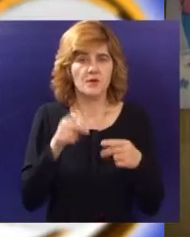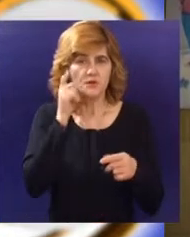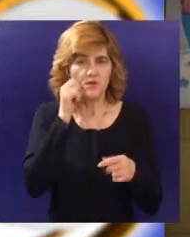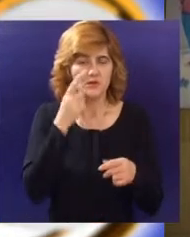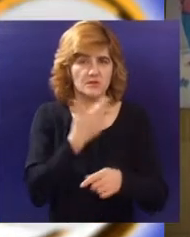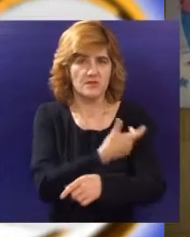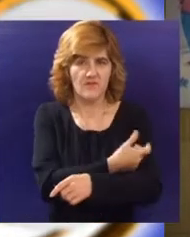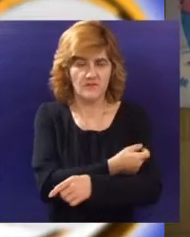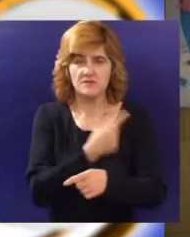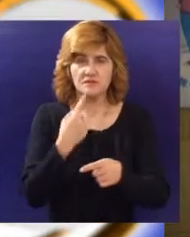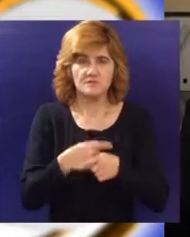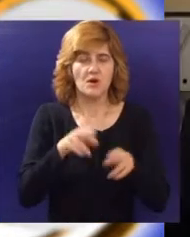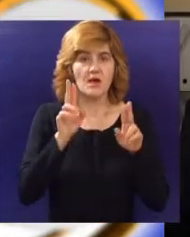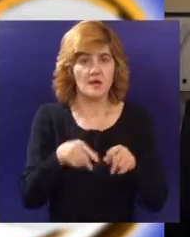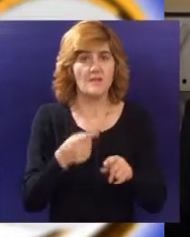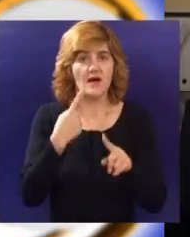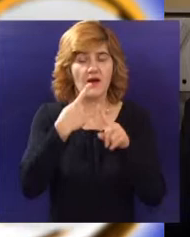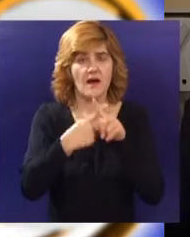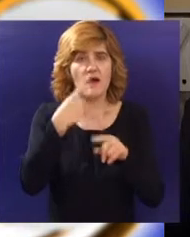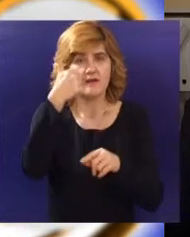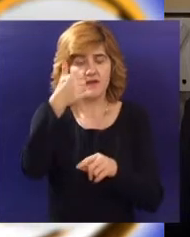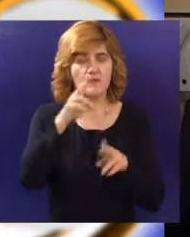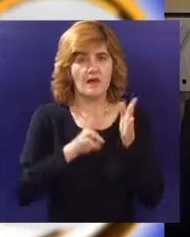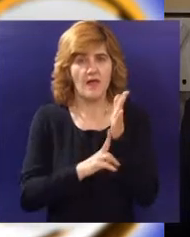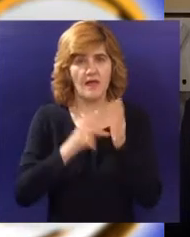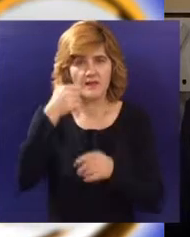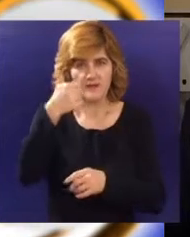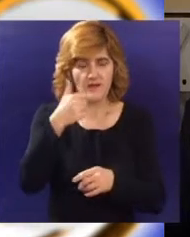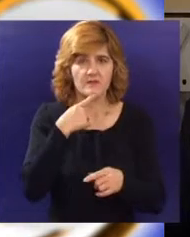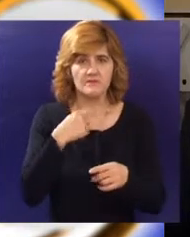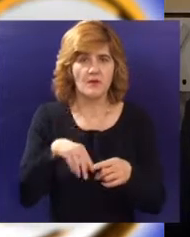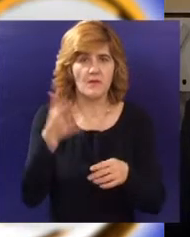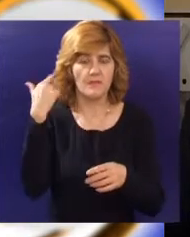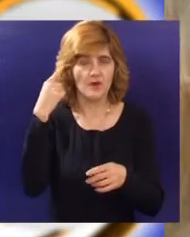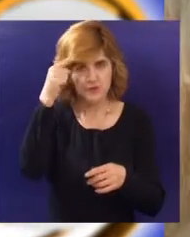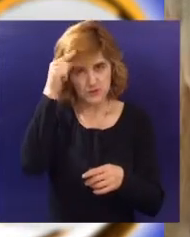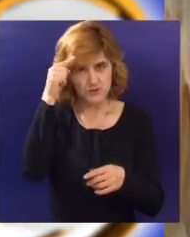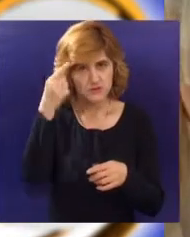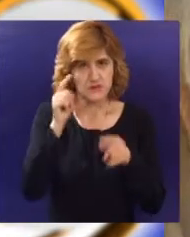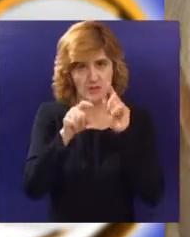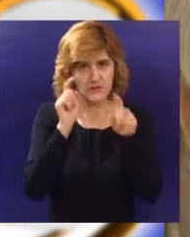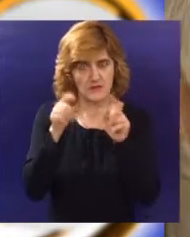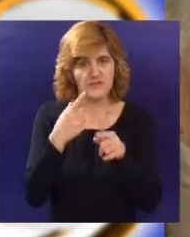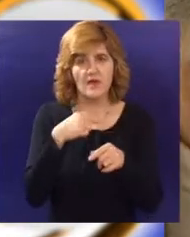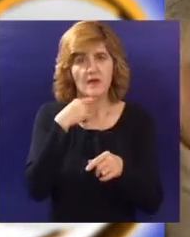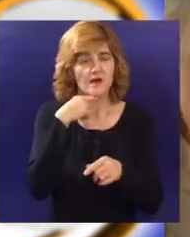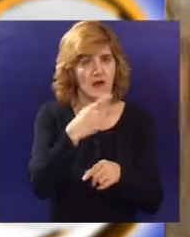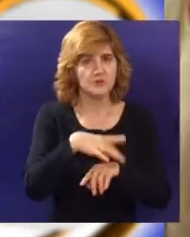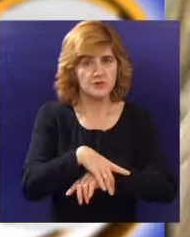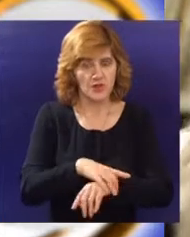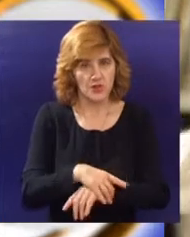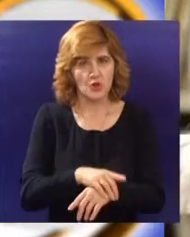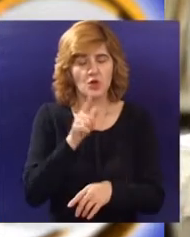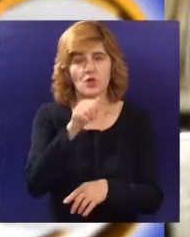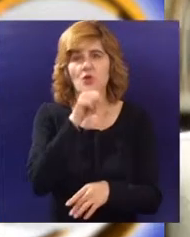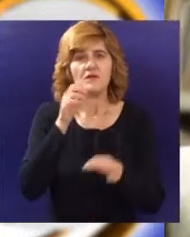koja je po strukturi toroslojna i sadrži virus H1N1 posljedica kampanje vezane za pandemiju H1N1. Epidemiolozi kažu